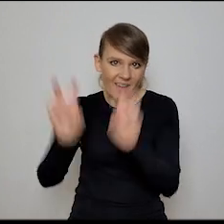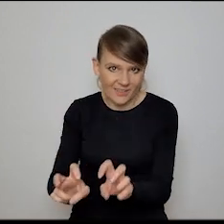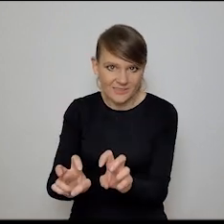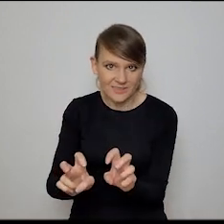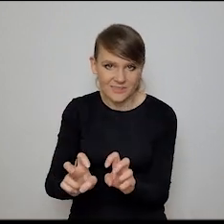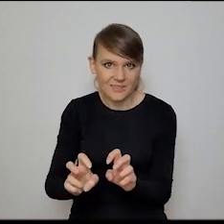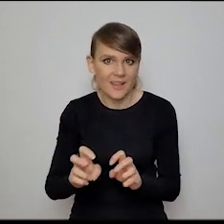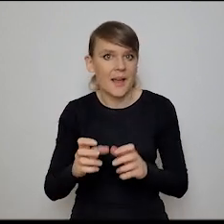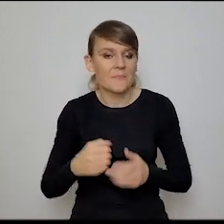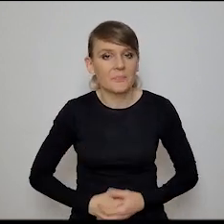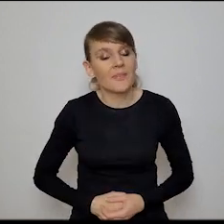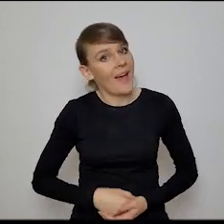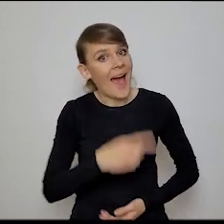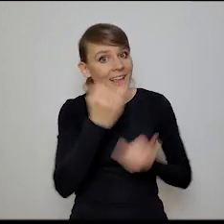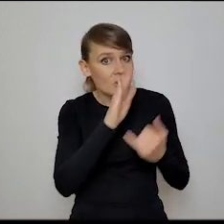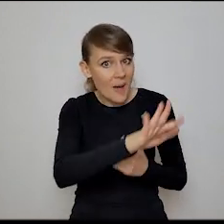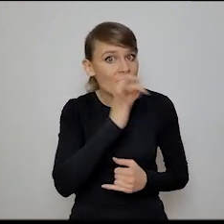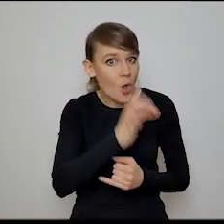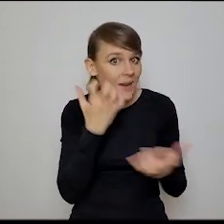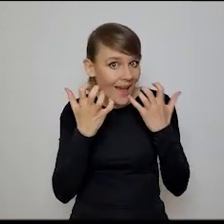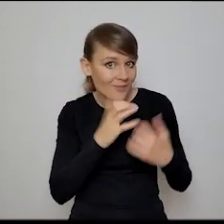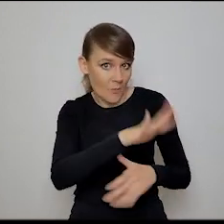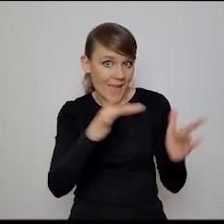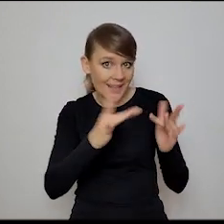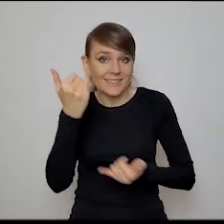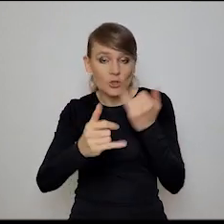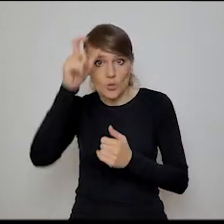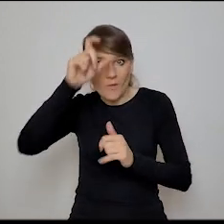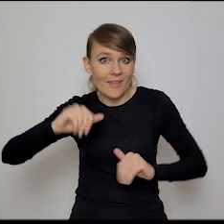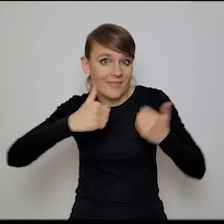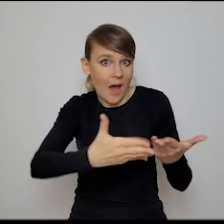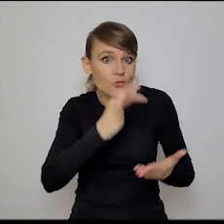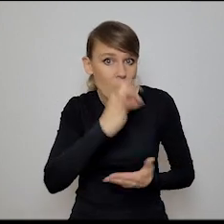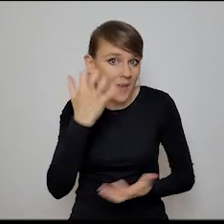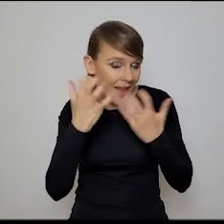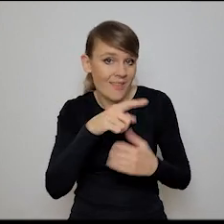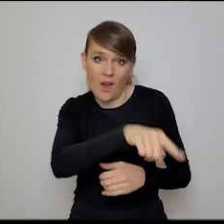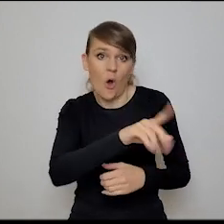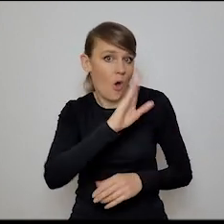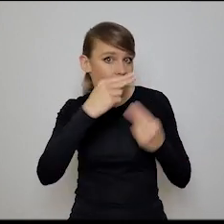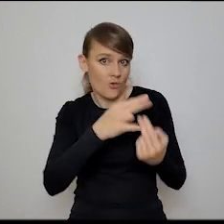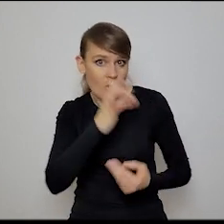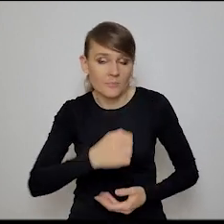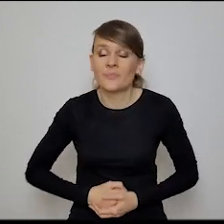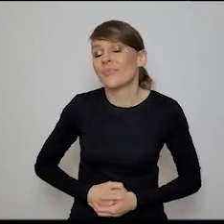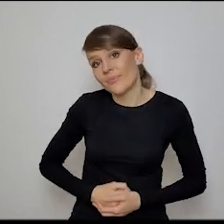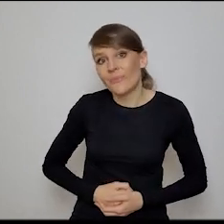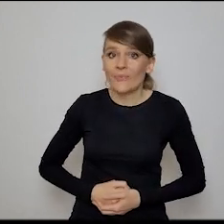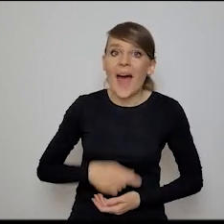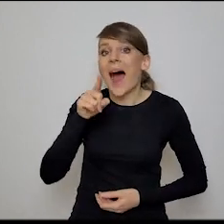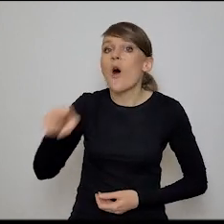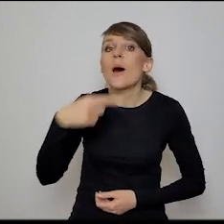porównywanie... Ale ona ma rację, jeżeli ma dobre dane. Jeżeli człowiek jej zapewnił odpowiedni... Prawdopodobnie tak, ale będzie też mówić ci, że wie to na